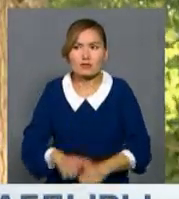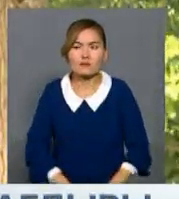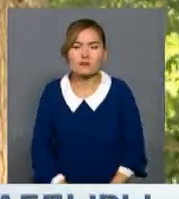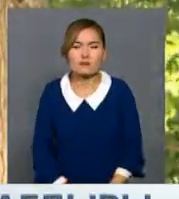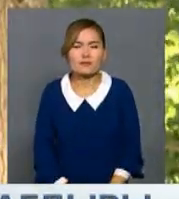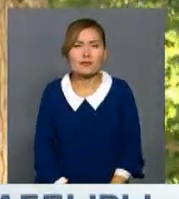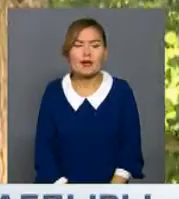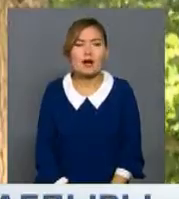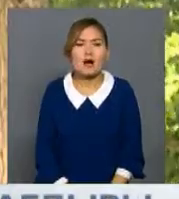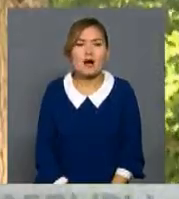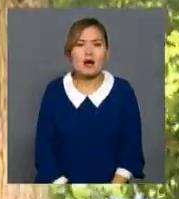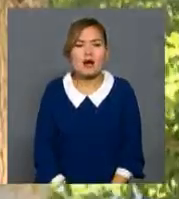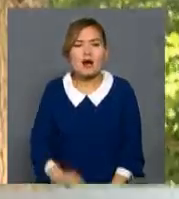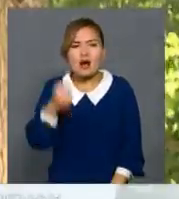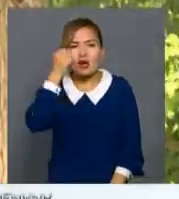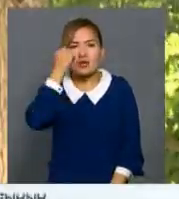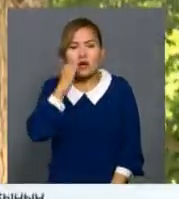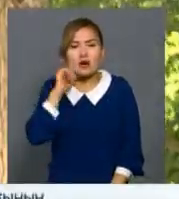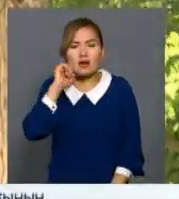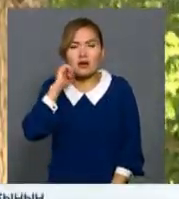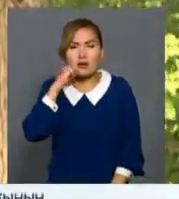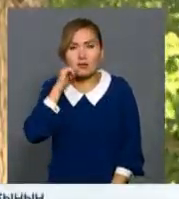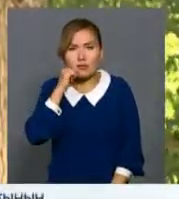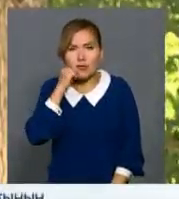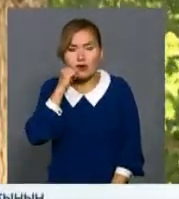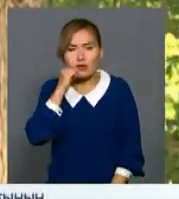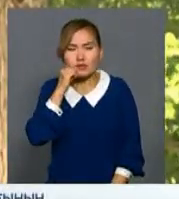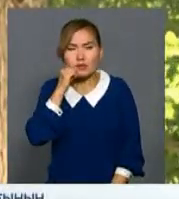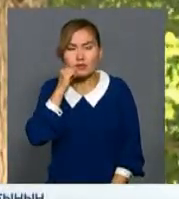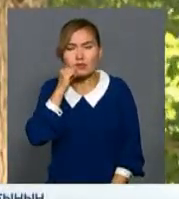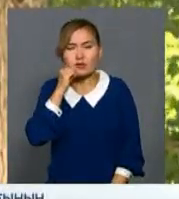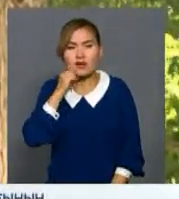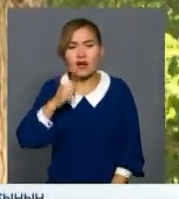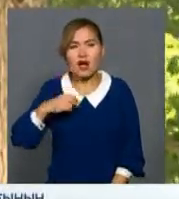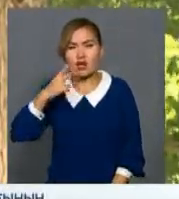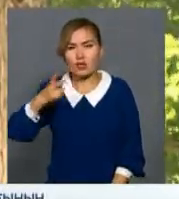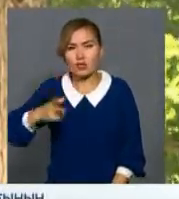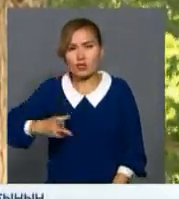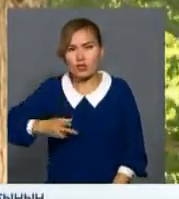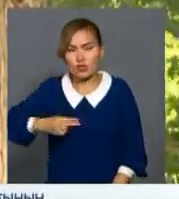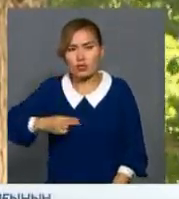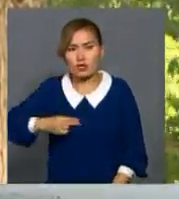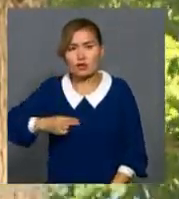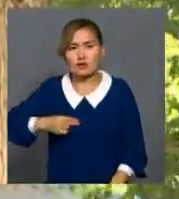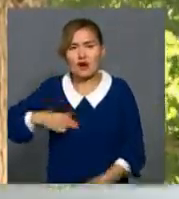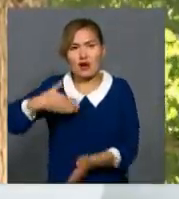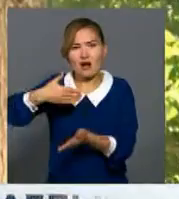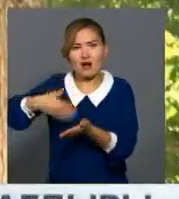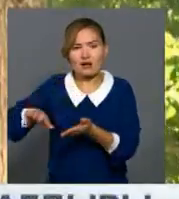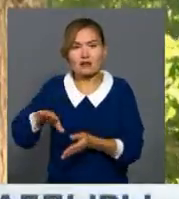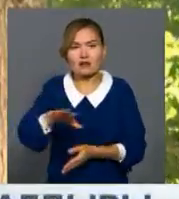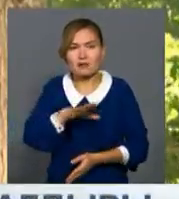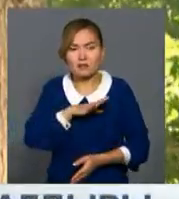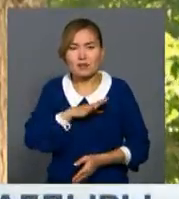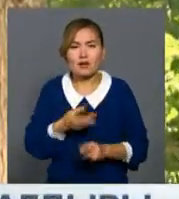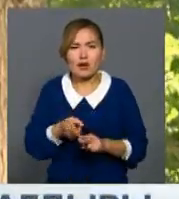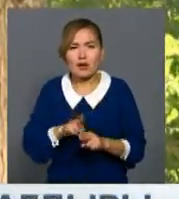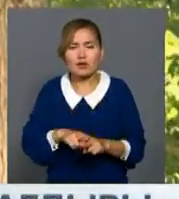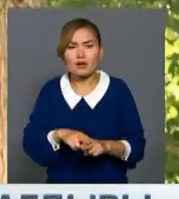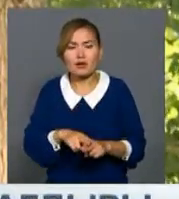Қартқысының туған қызы, өзің анастан бастат отыр. Қазір кезе біз Қызорда қалалық сотынам